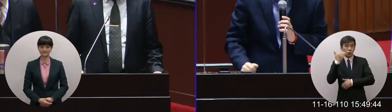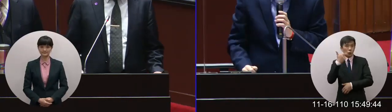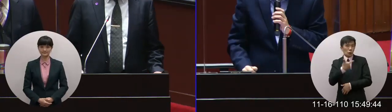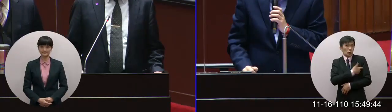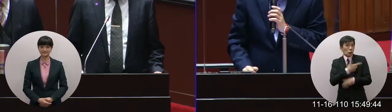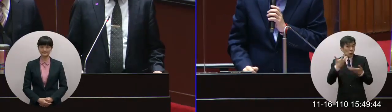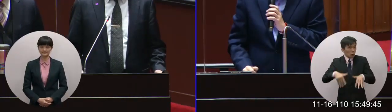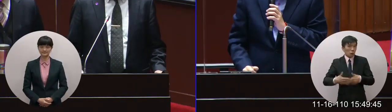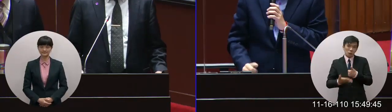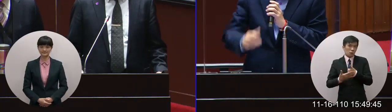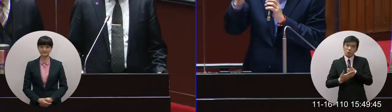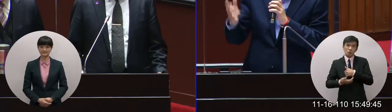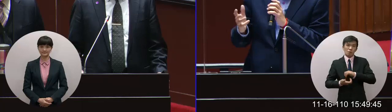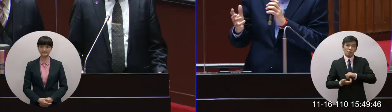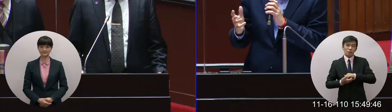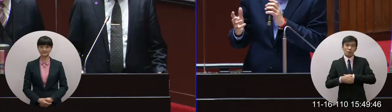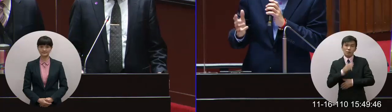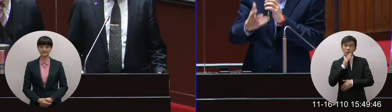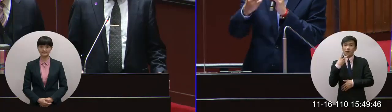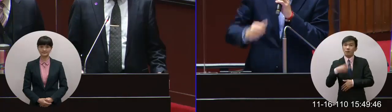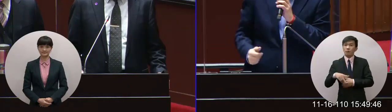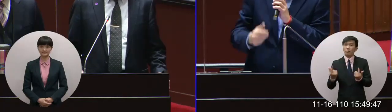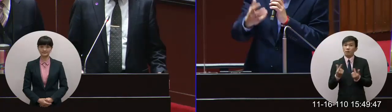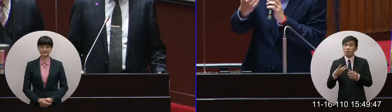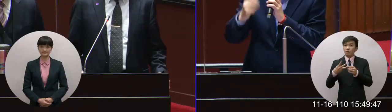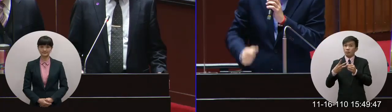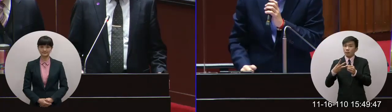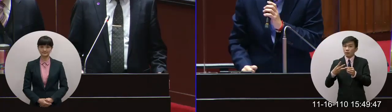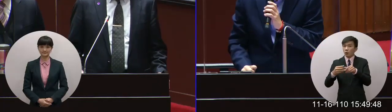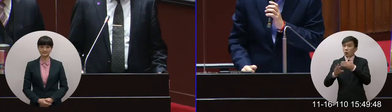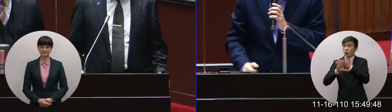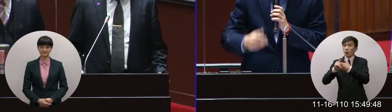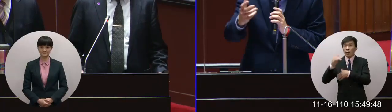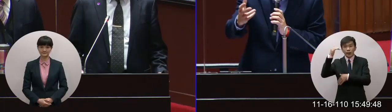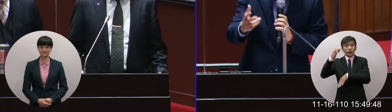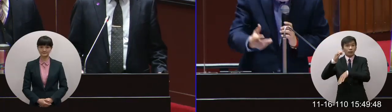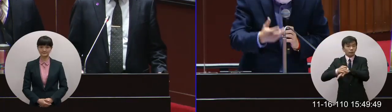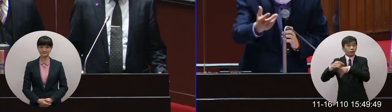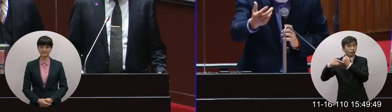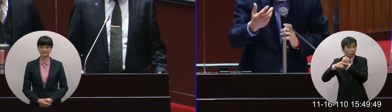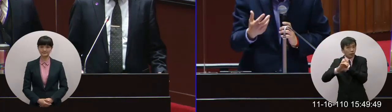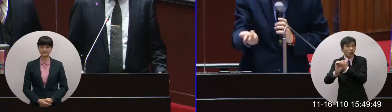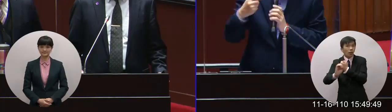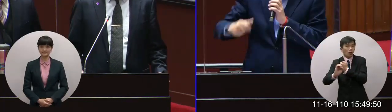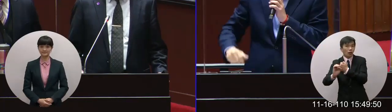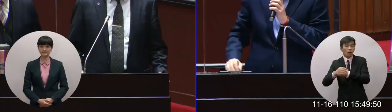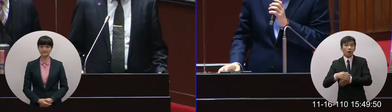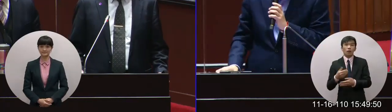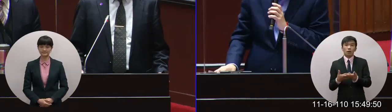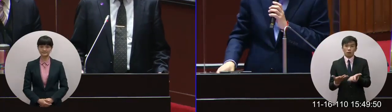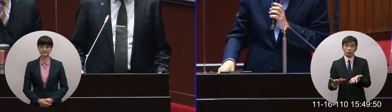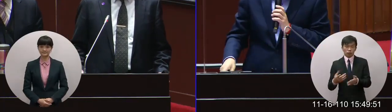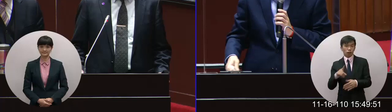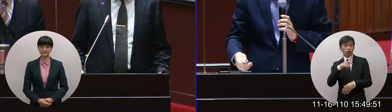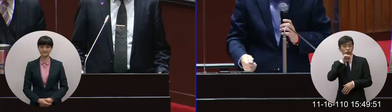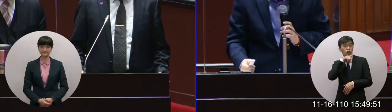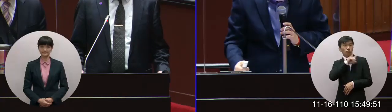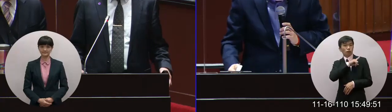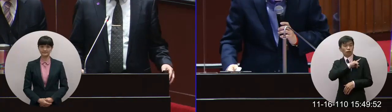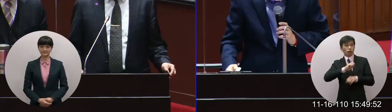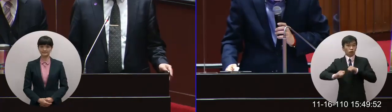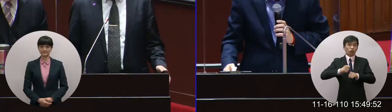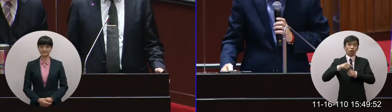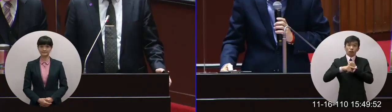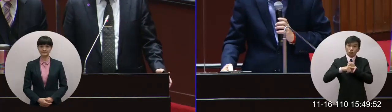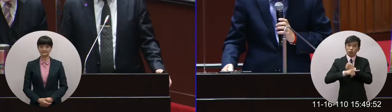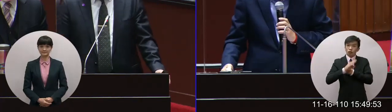第三個咧那國外沒有做高端當然因為他們目前還沒有高端嘛那你怎麼說你說台灣自己住啊不然怎麼站